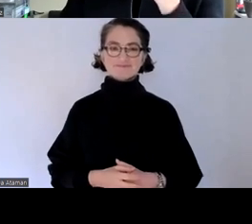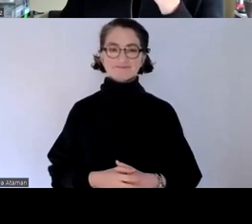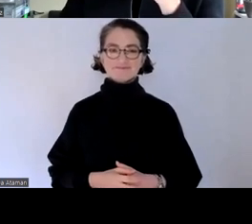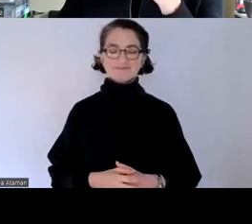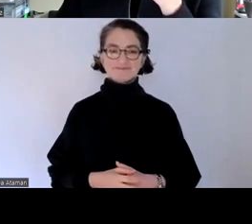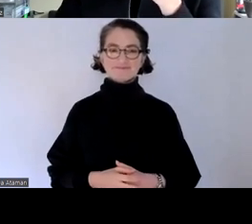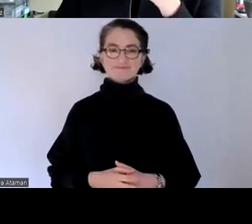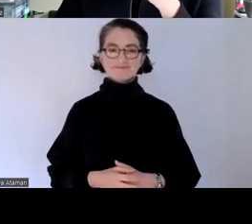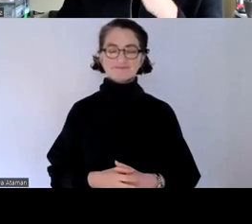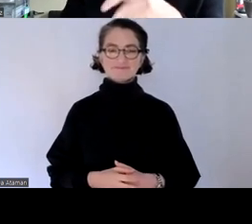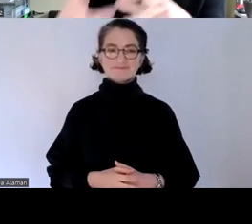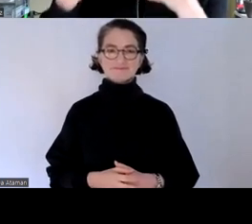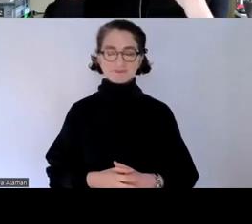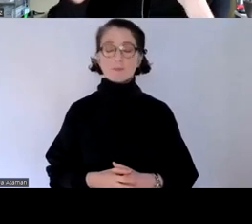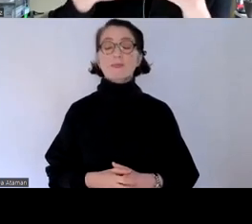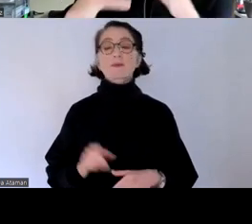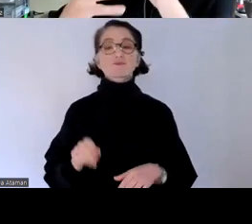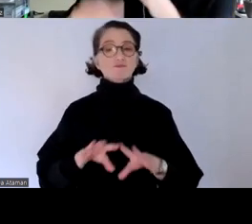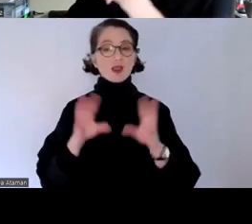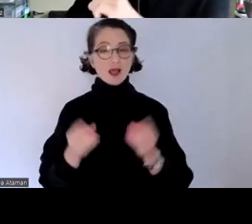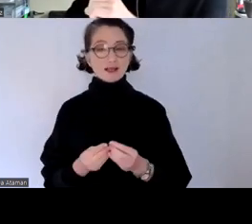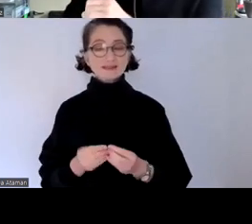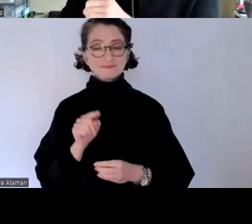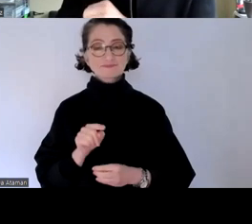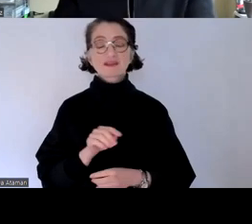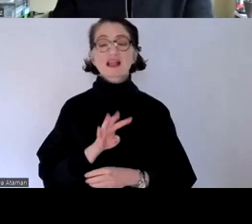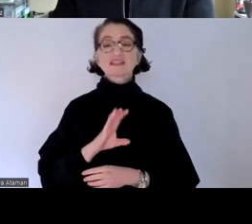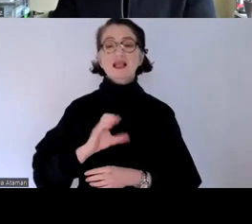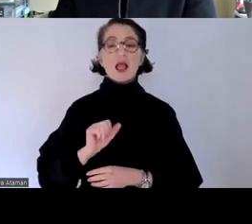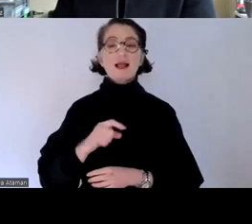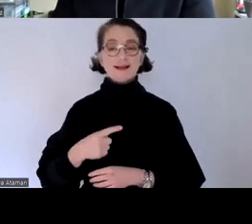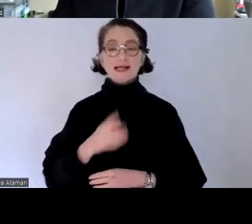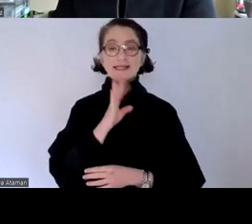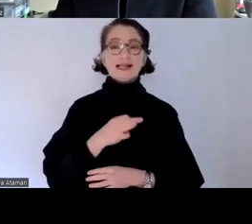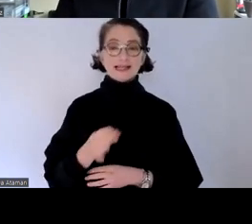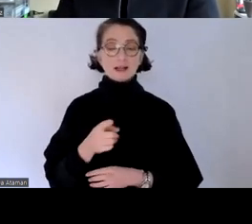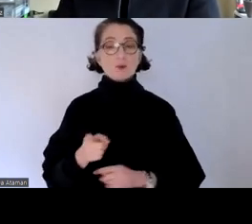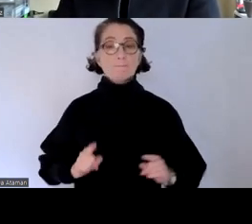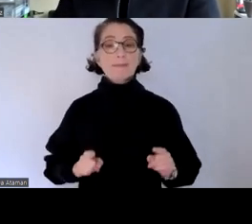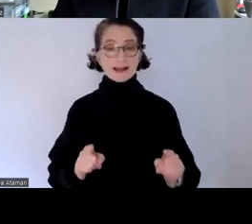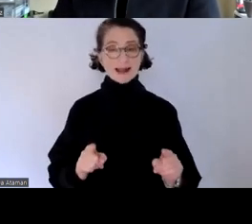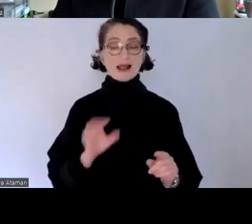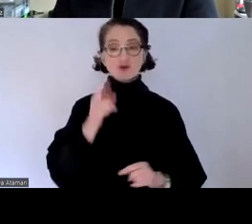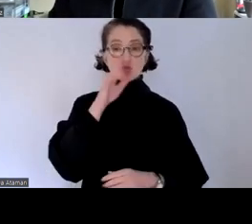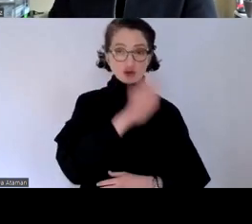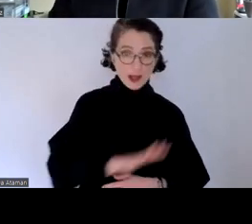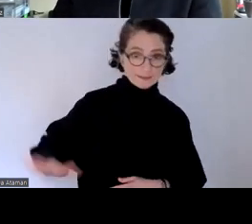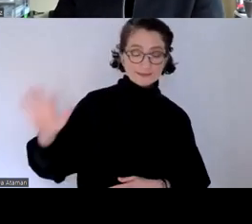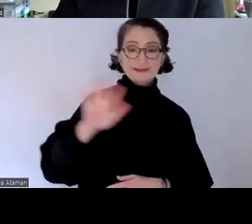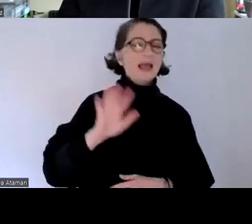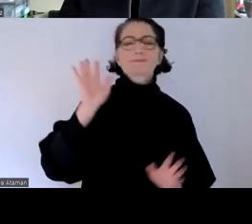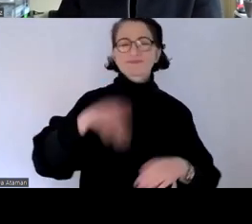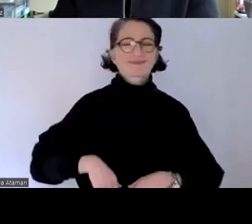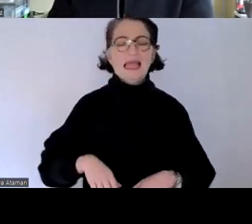genau das ganze sozusagen diese wcag richtlinien sind dann parallel dazu für deutschland noch einmal quatsch für